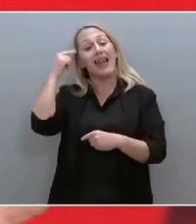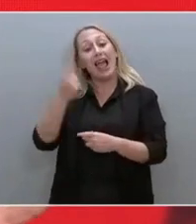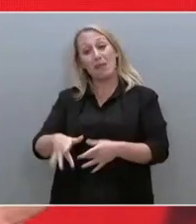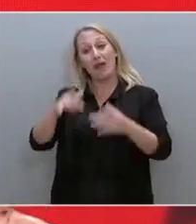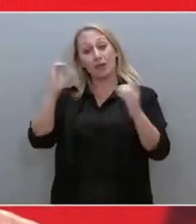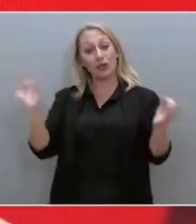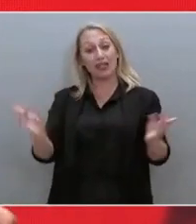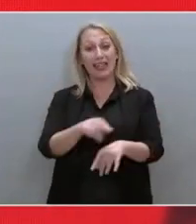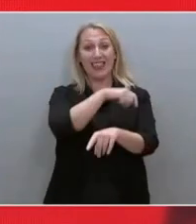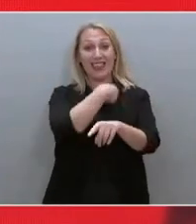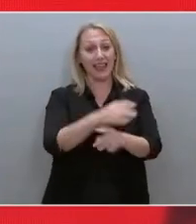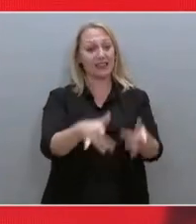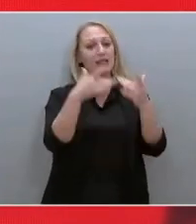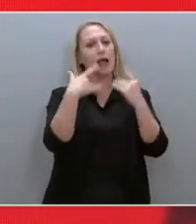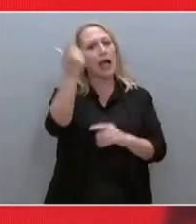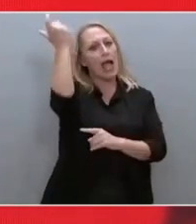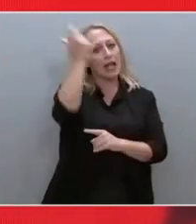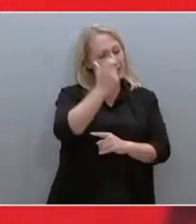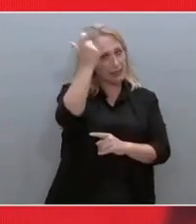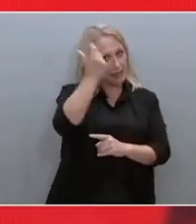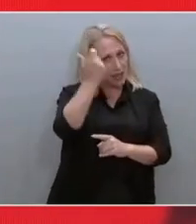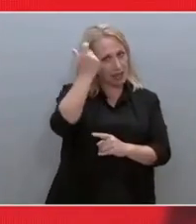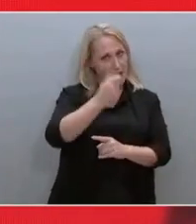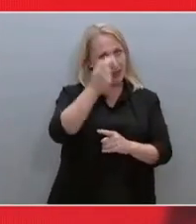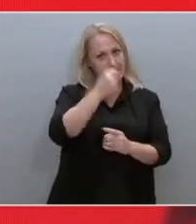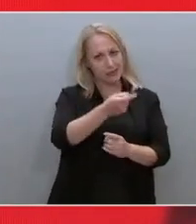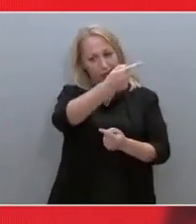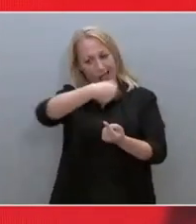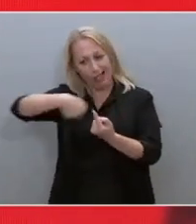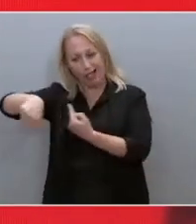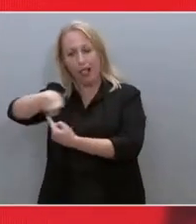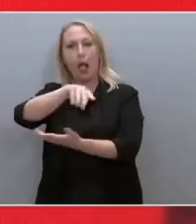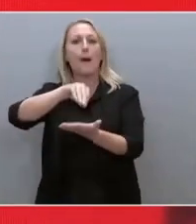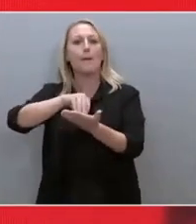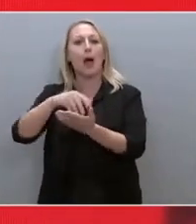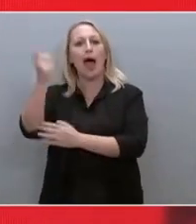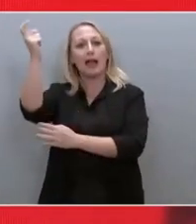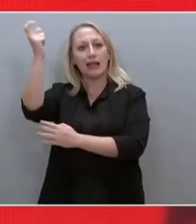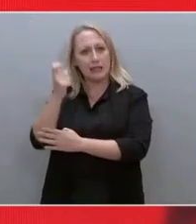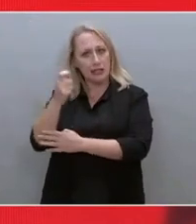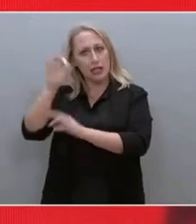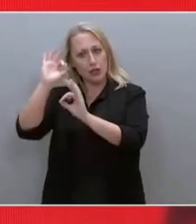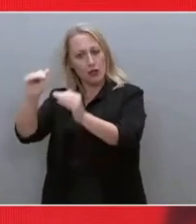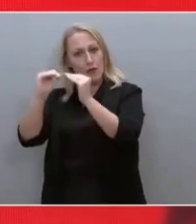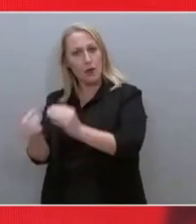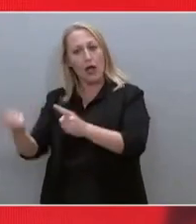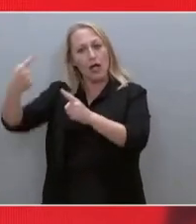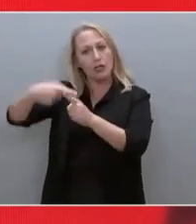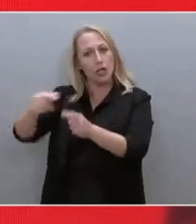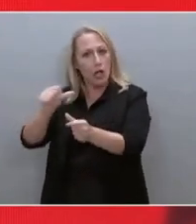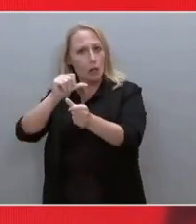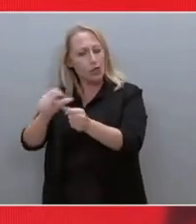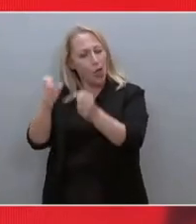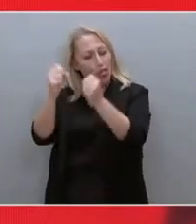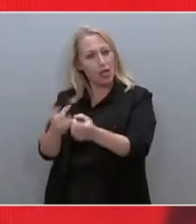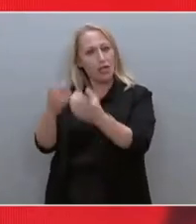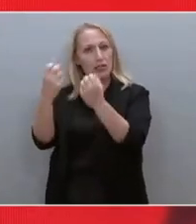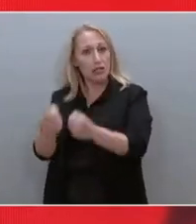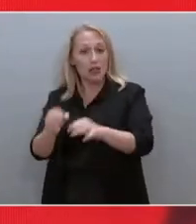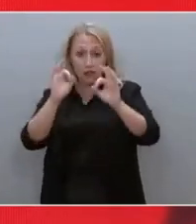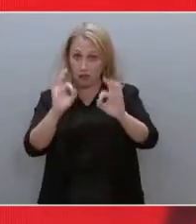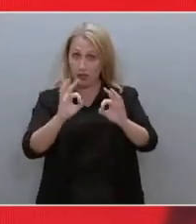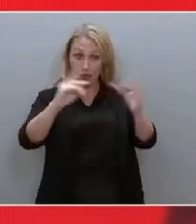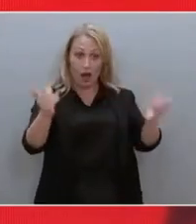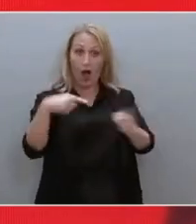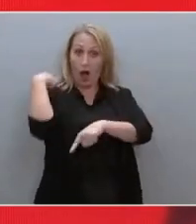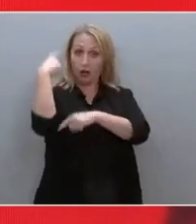δικαστές οι οποίοι τους στάζουν ότι θα έχουν μια θέση μετά τη συνταξιδότησή τους. Να γνωρίζουν ότι βεβαίως να προσφέρουν αλίμωνο σε